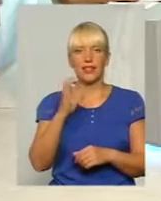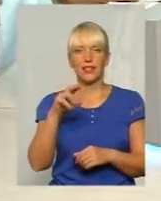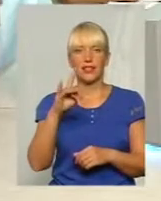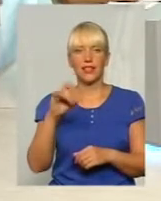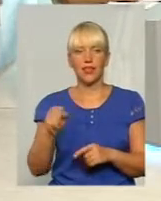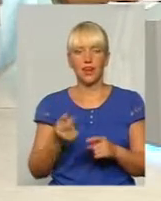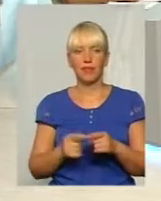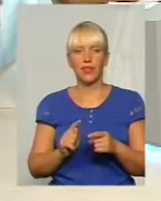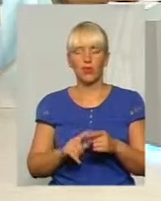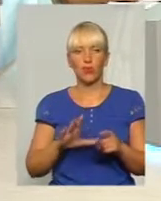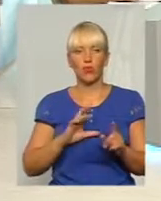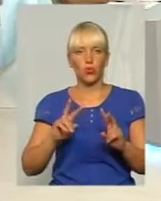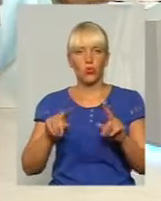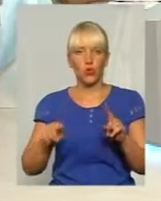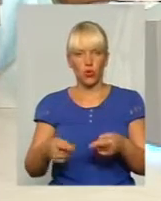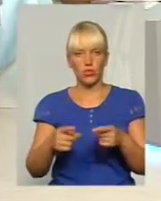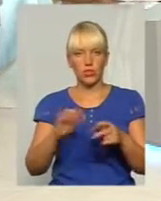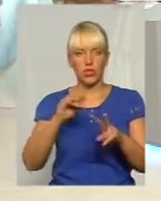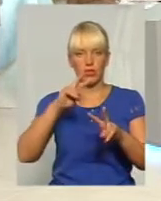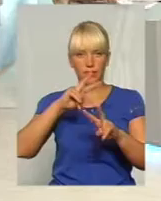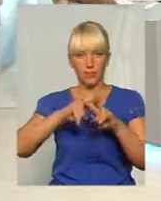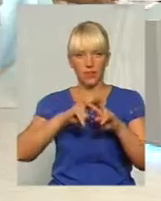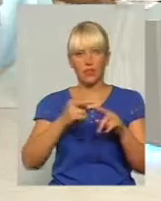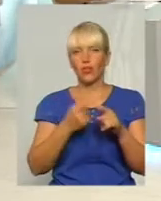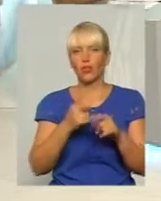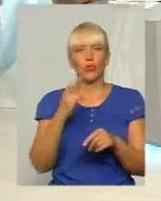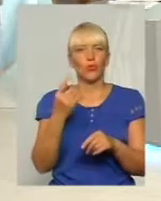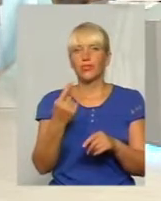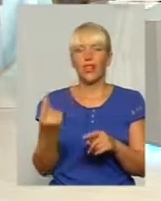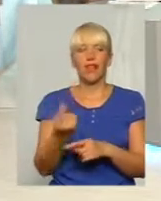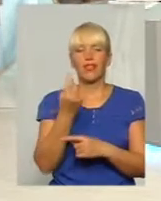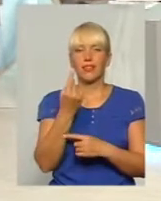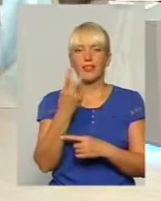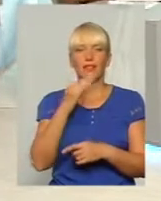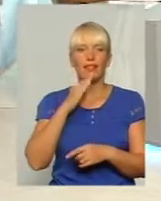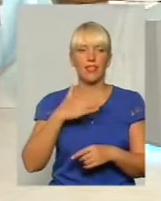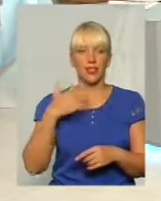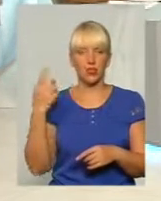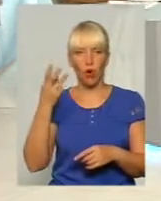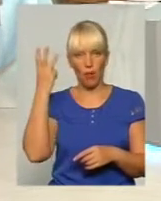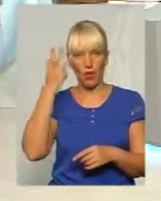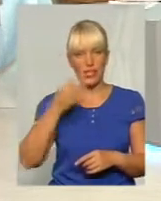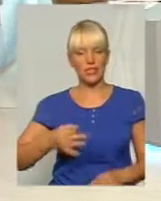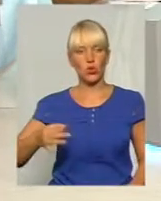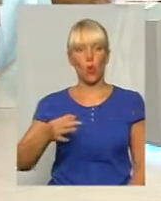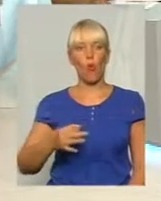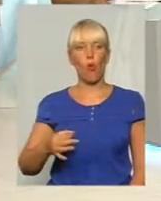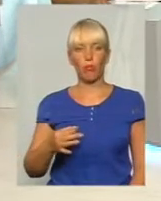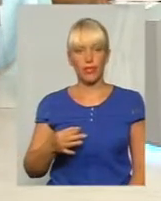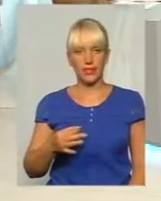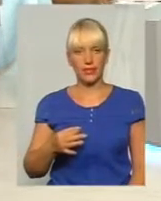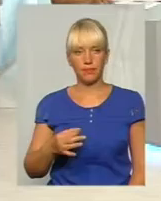сумі, по-моєму, Але це, напевно, випадок на нашу Хмельницьку область. Давайте ми зараз до цього повернемося,